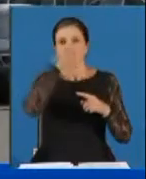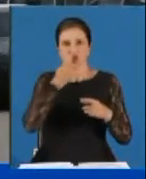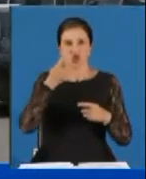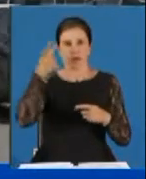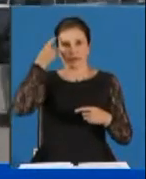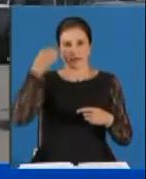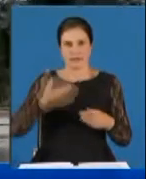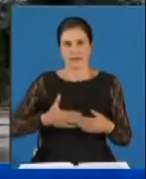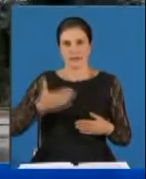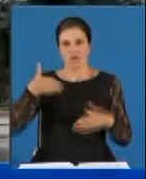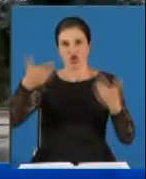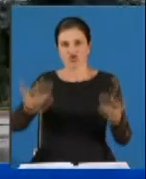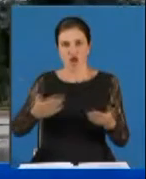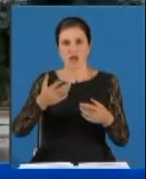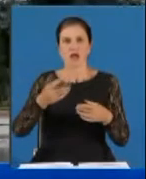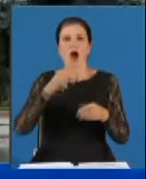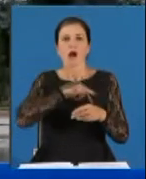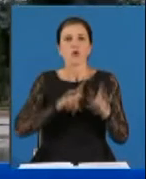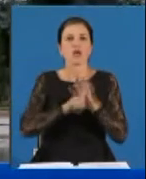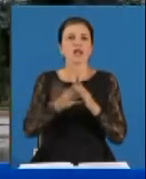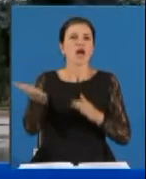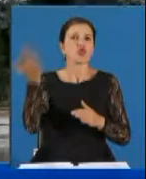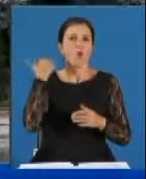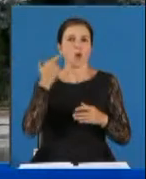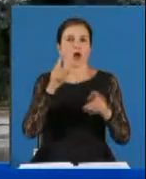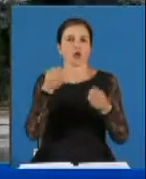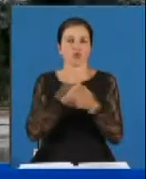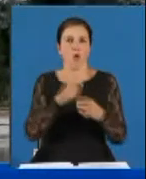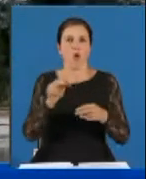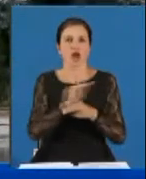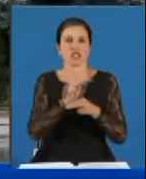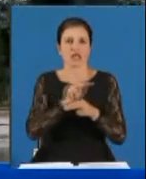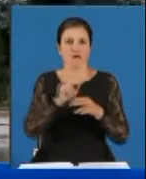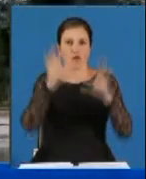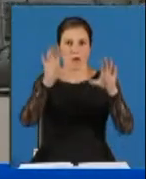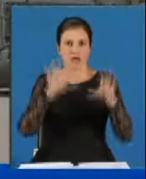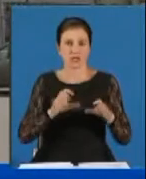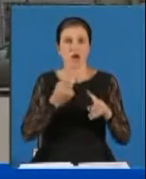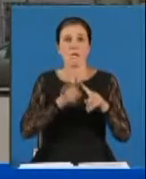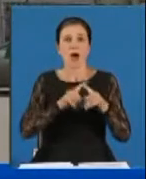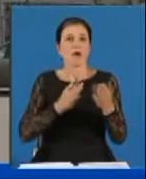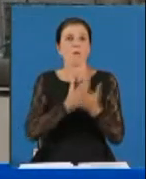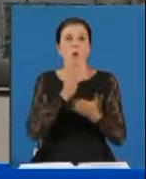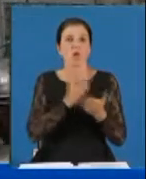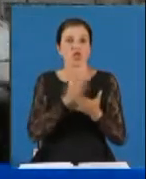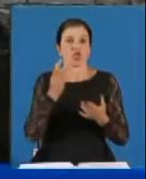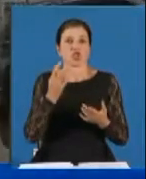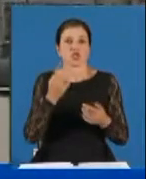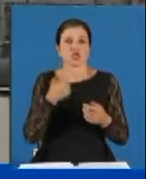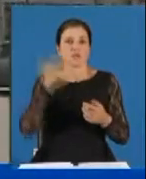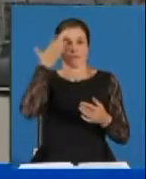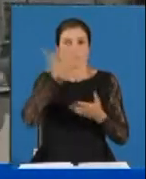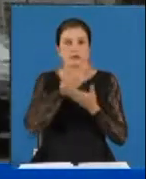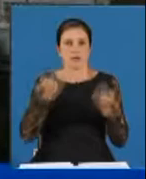начали задолго до разговоров о конституционной реформе, а значит, отношения к политическим играм не имеем, заявляют они.